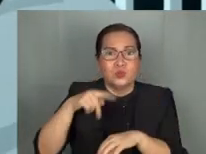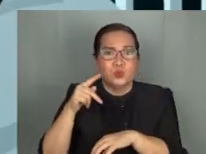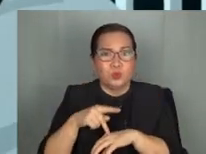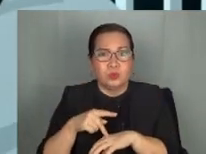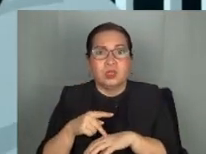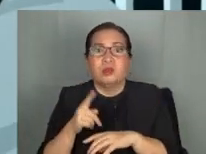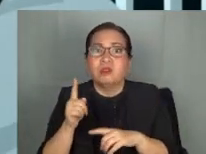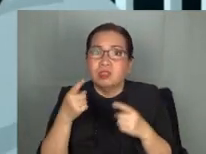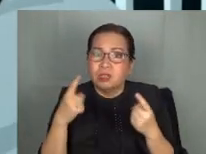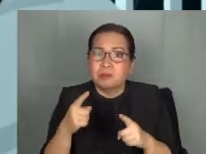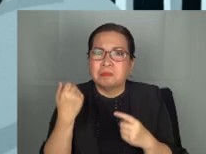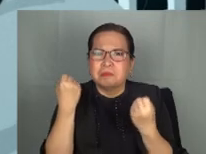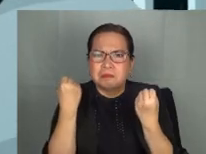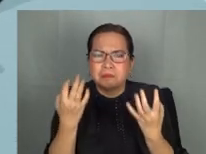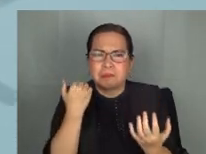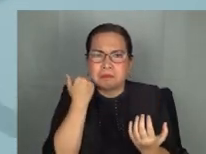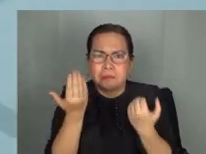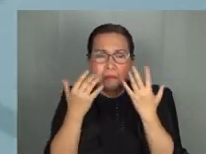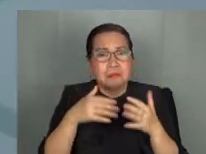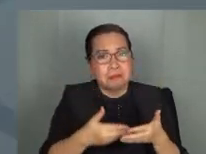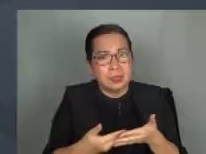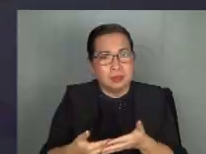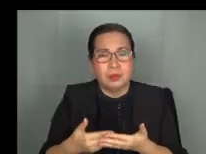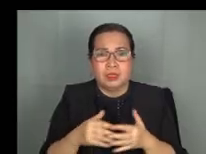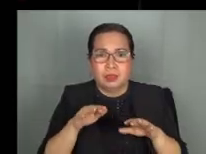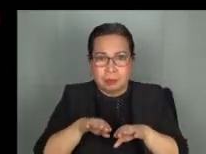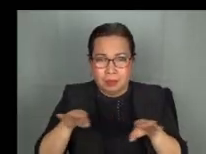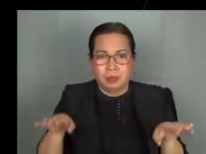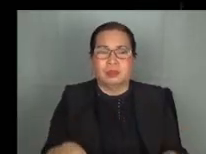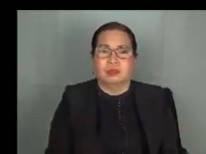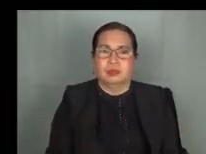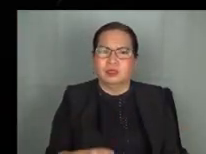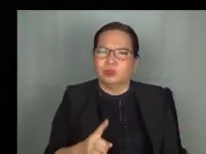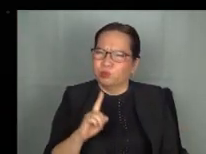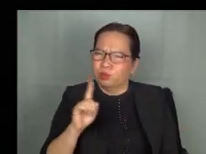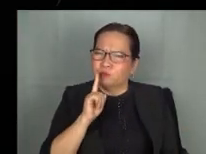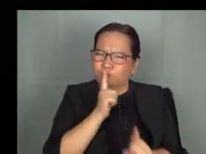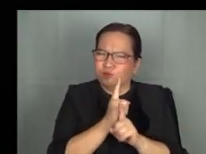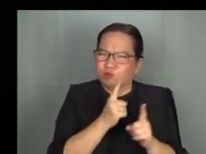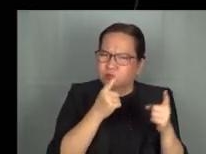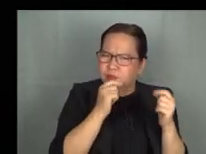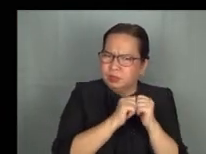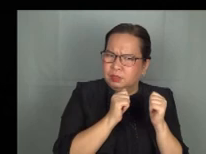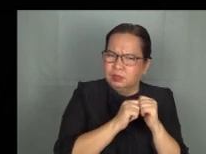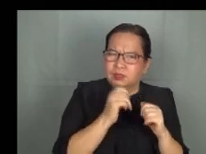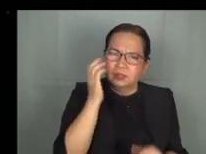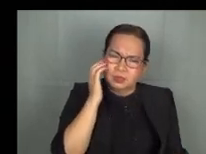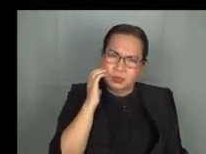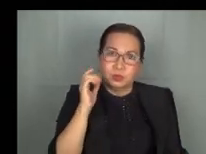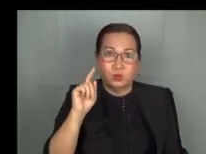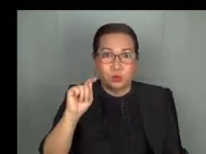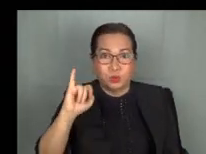sa bansa na nagresulta sa pagkamatay ng maraming bata. Ano nga ba ang measles o tigdas?